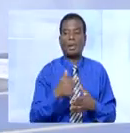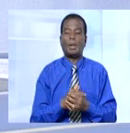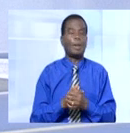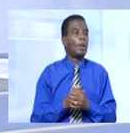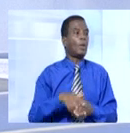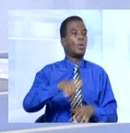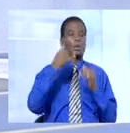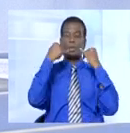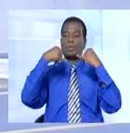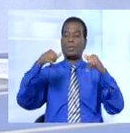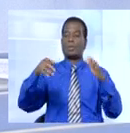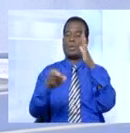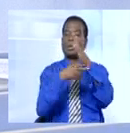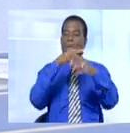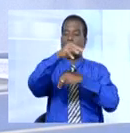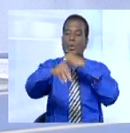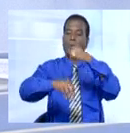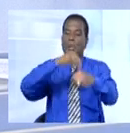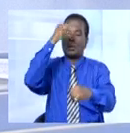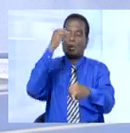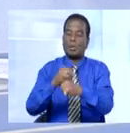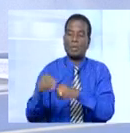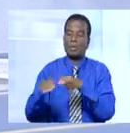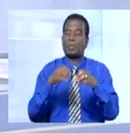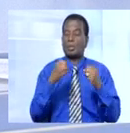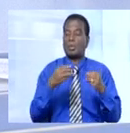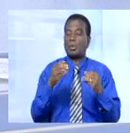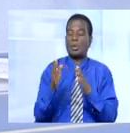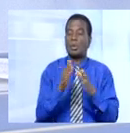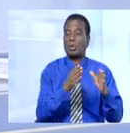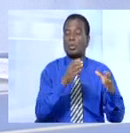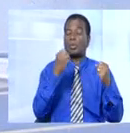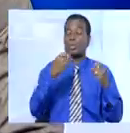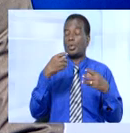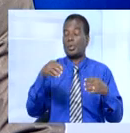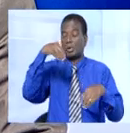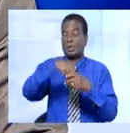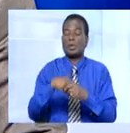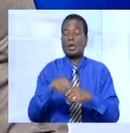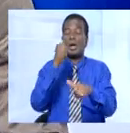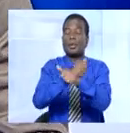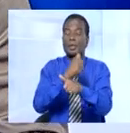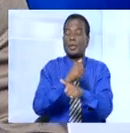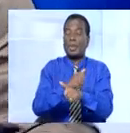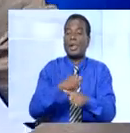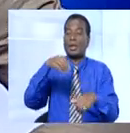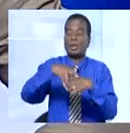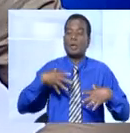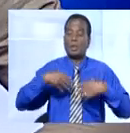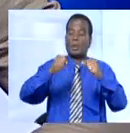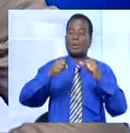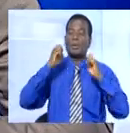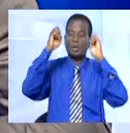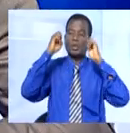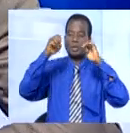Autre information, la Banque mondiale réalise plusieurs infrastructures dans le district d'Abidjan, dans plusieurs domaines, dont la santé, l